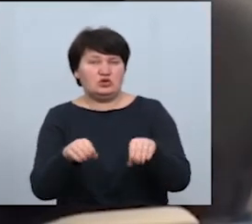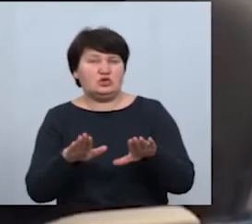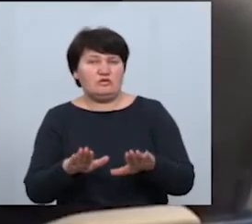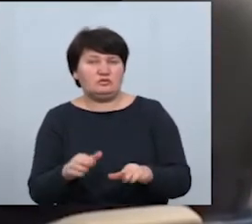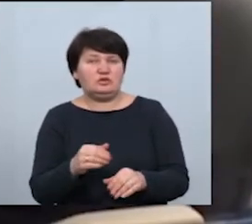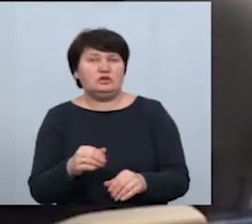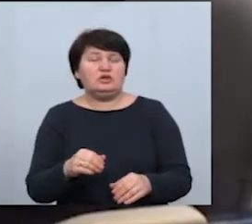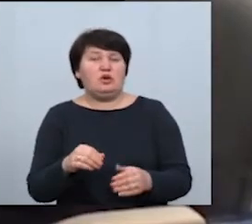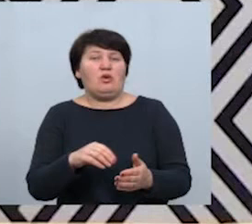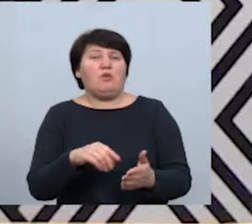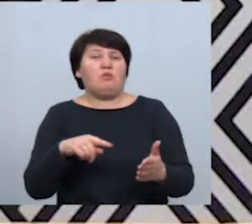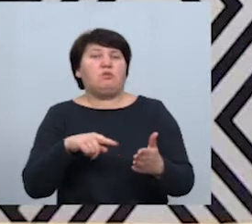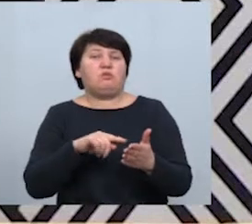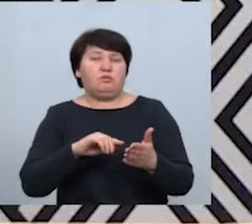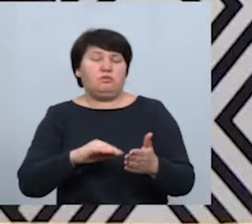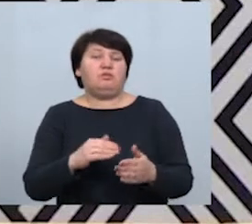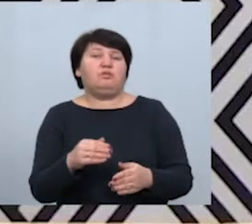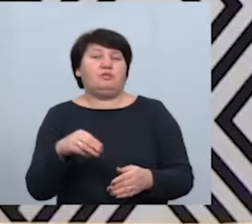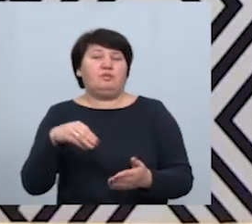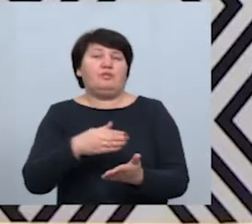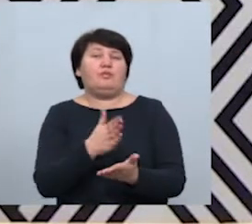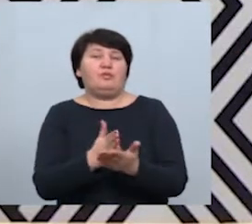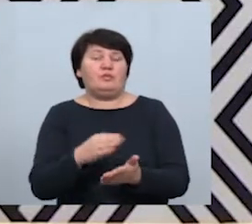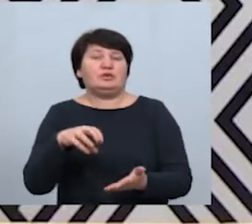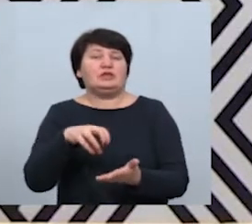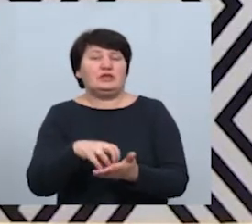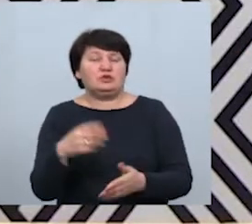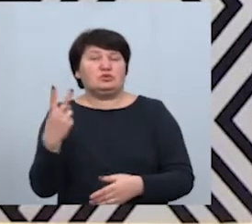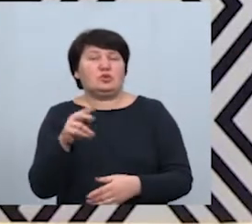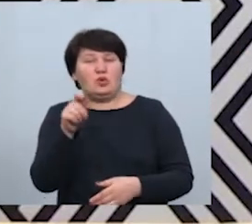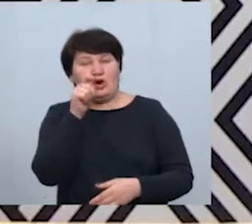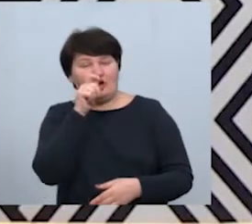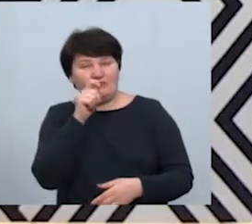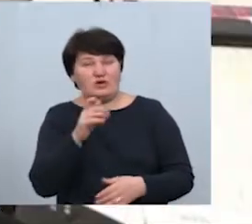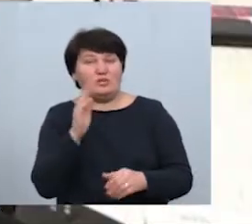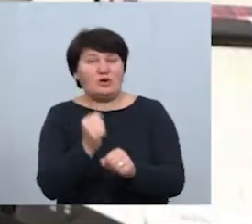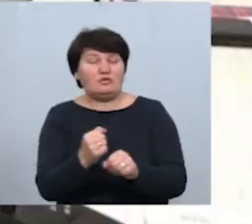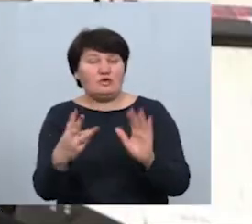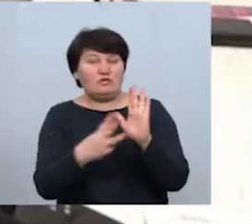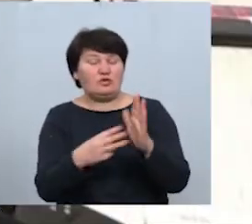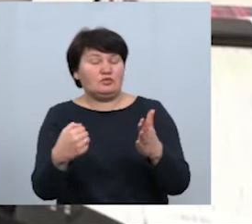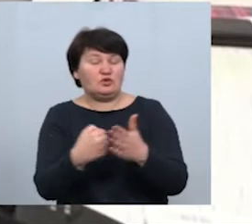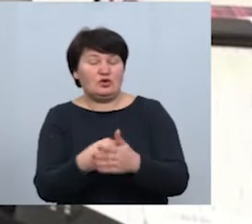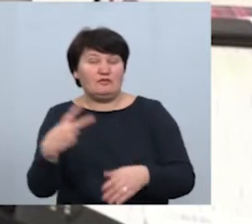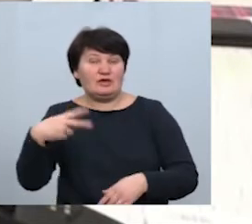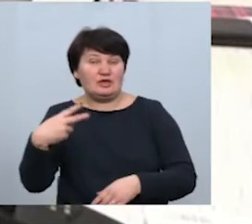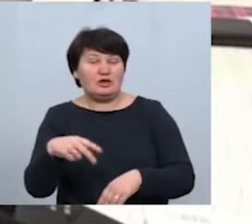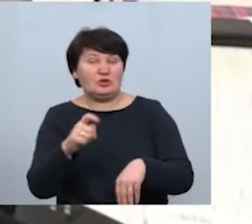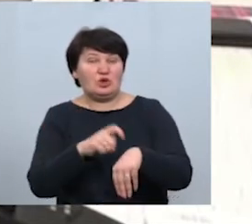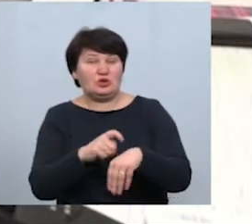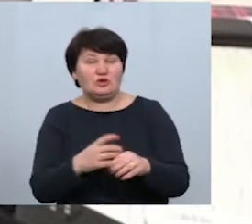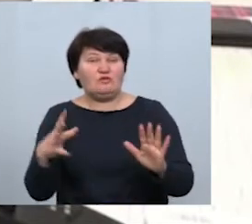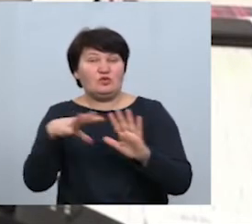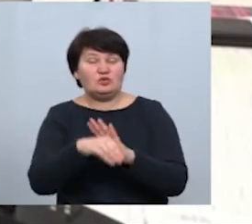в скринінгу при в'їзді до Івано-Франківська з 2 квітня. Працюватимуть пости з 8 до 20 години, включно з